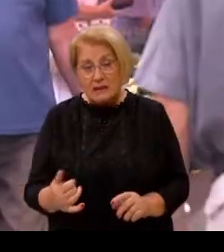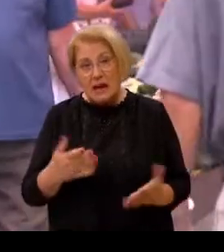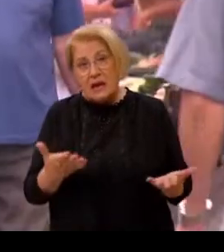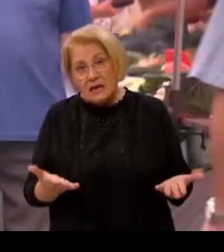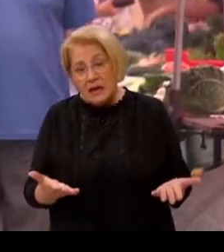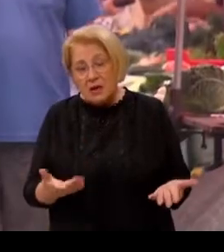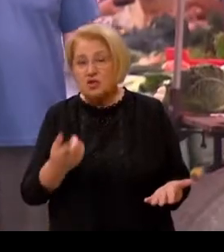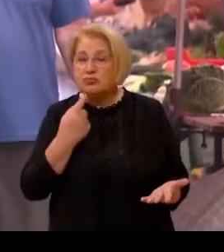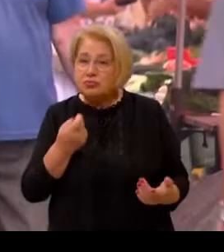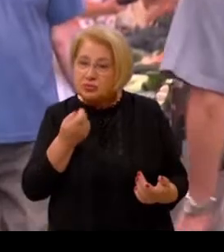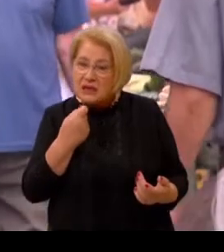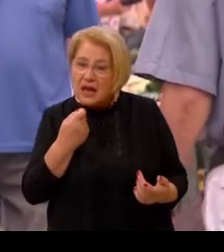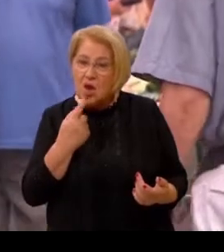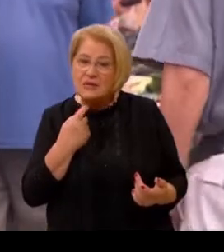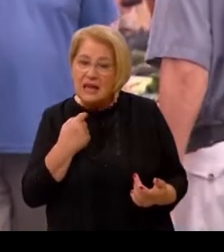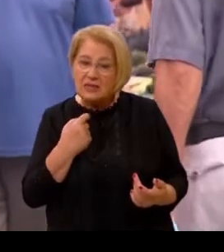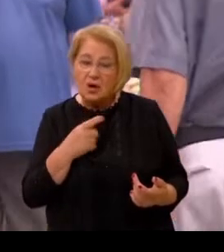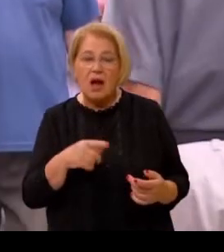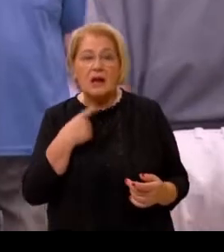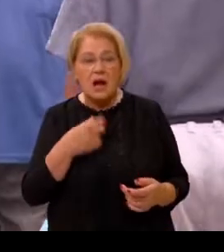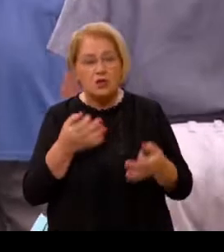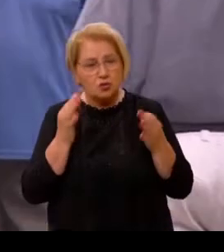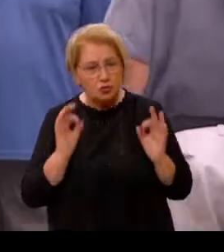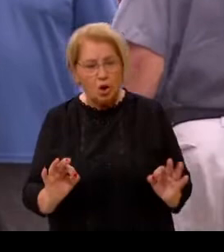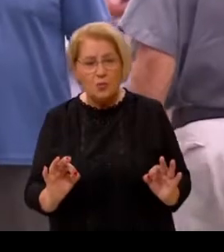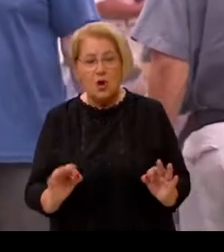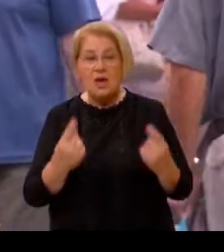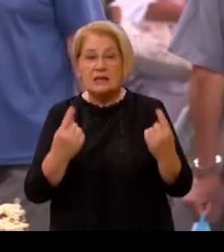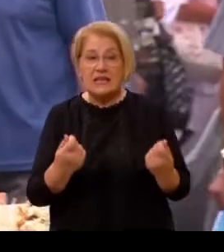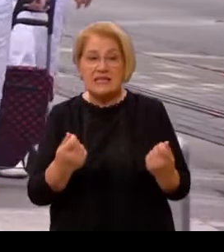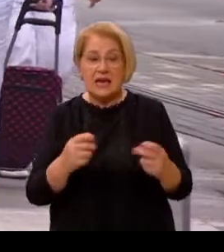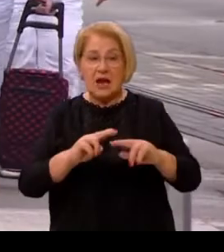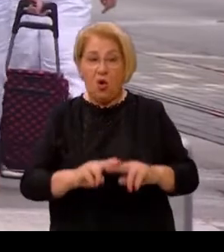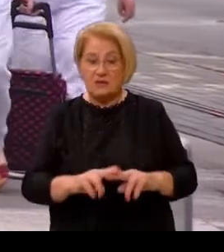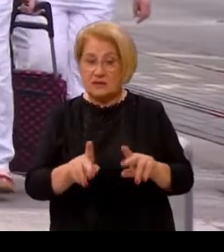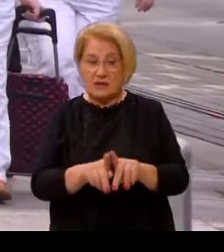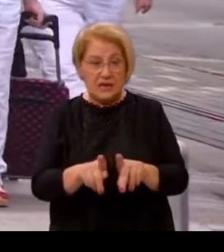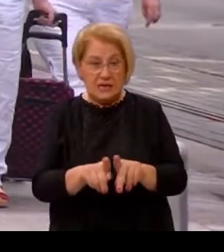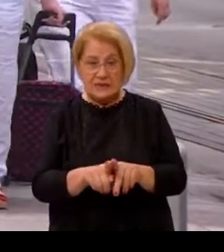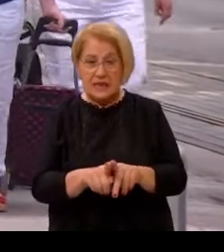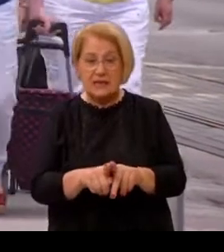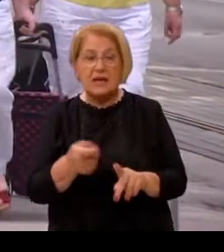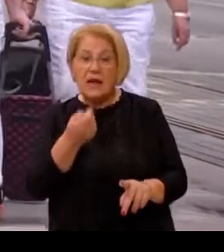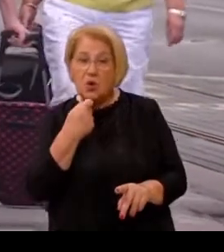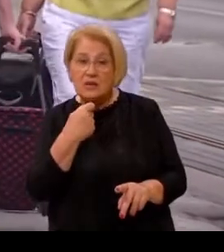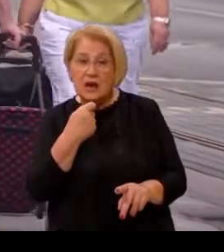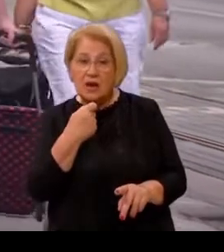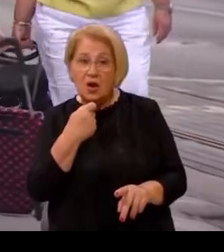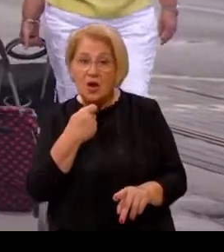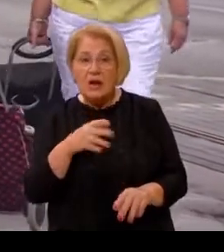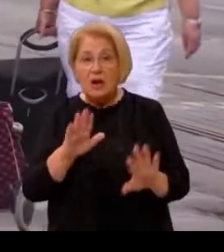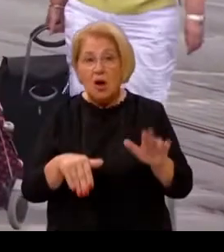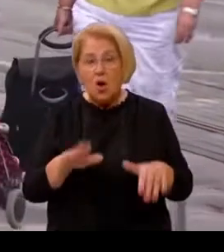delicijama, ali pozdravljaju mjeru zamrzavanja određenih prehrambenih proizvoda. Zato je velika i važna mjera da će oko